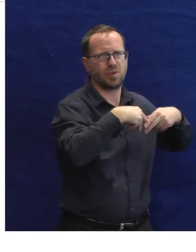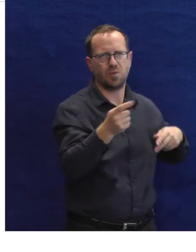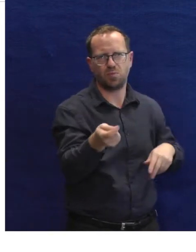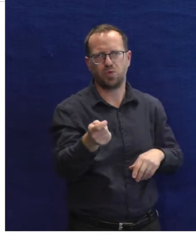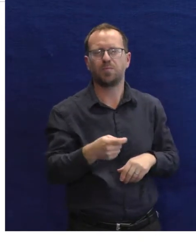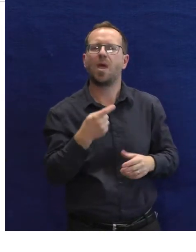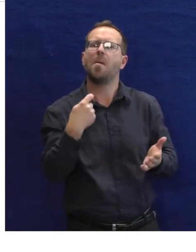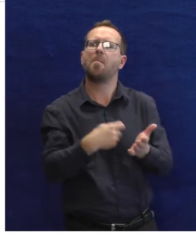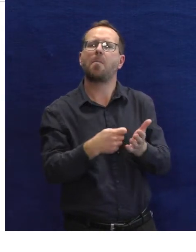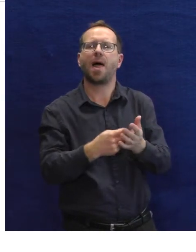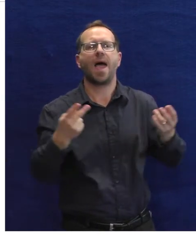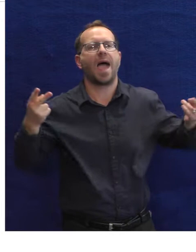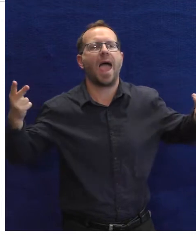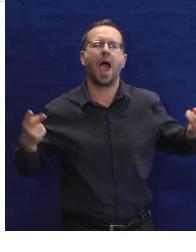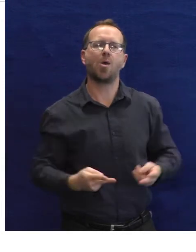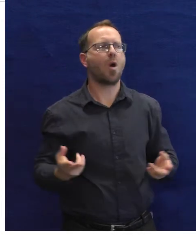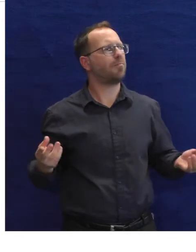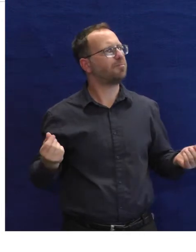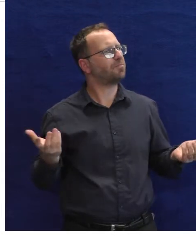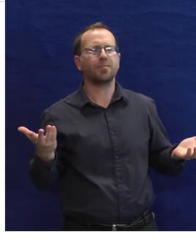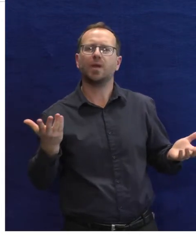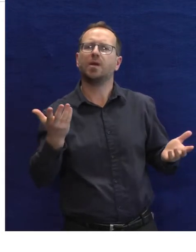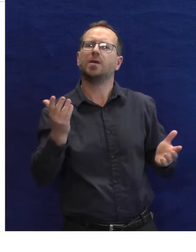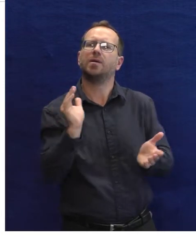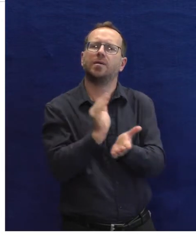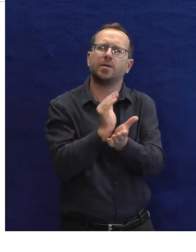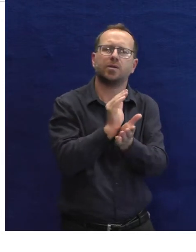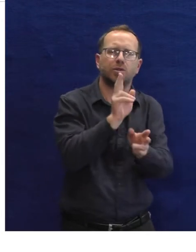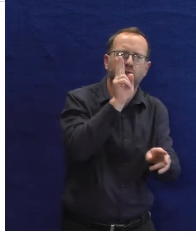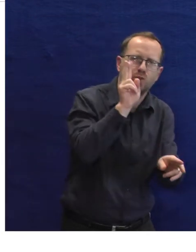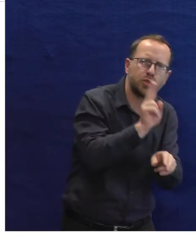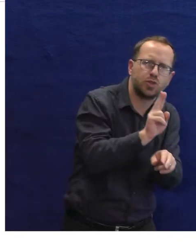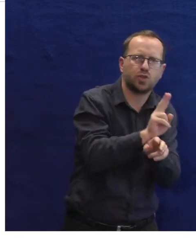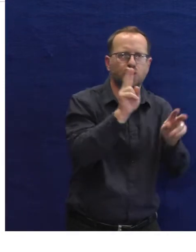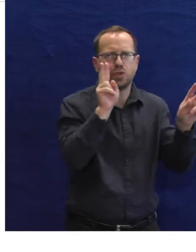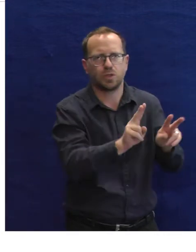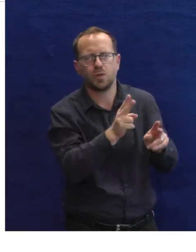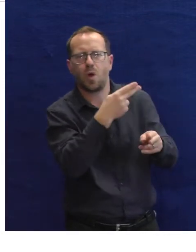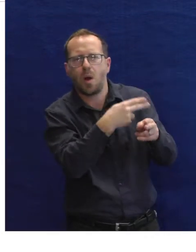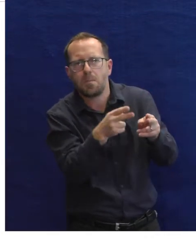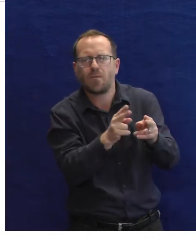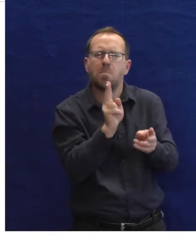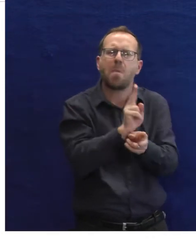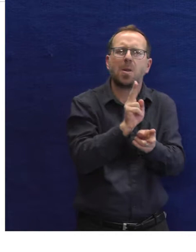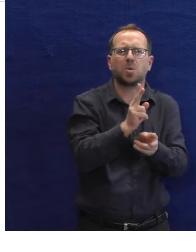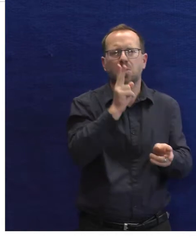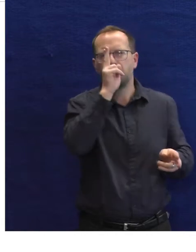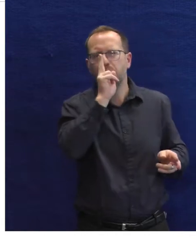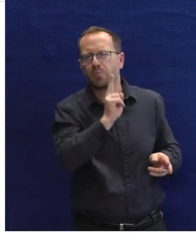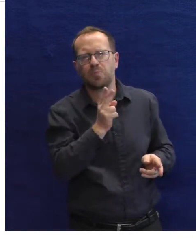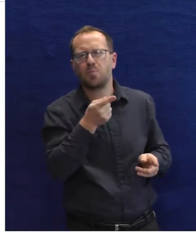jediný poplatek, který se v půjčovně platí, je opravdu symbolickým příspěvkem na to, aby jsme pomůcku po návratu k nám mohli